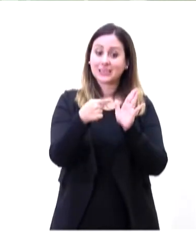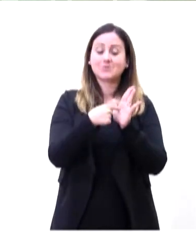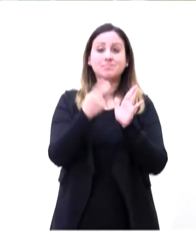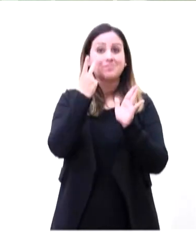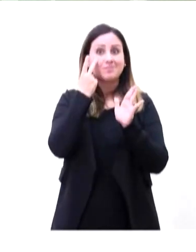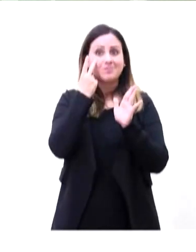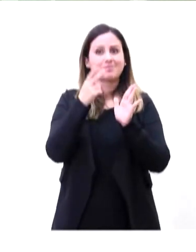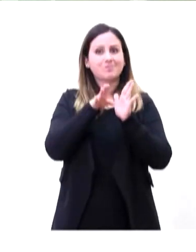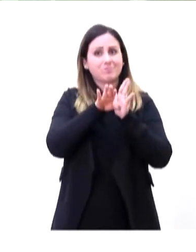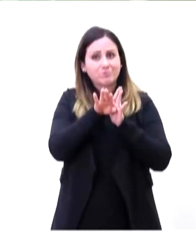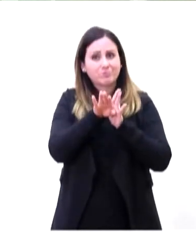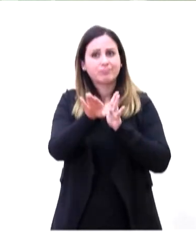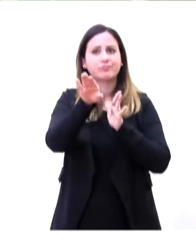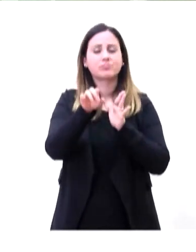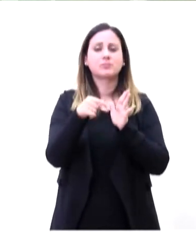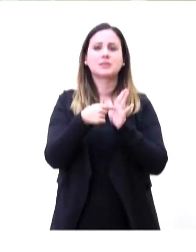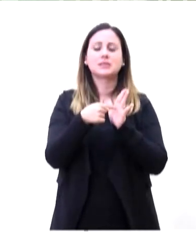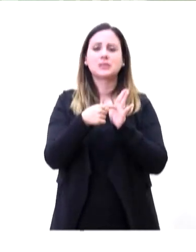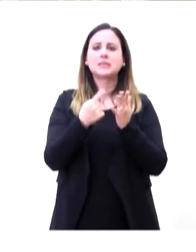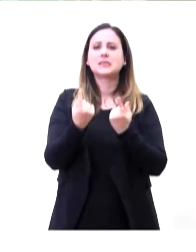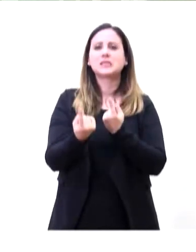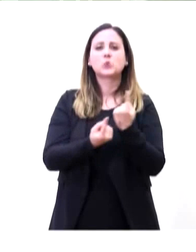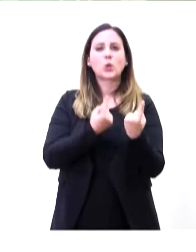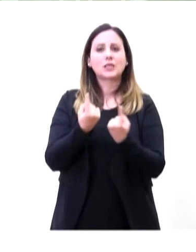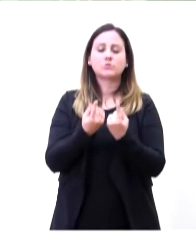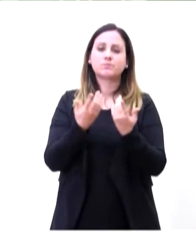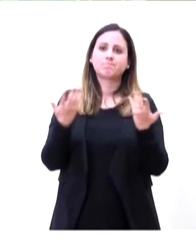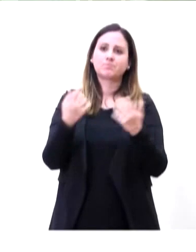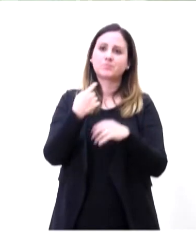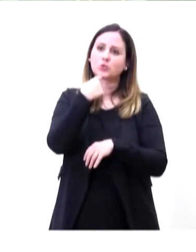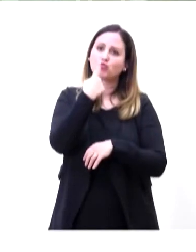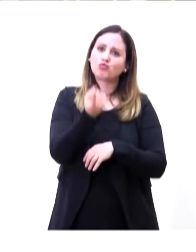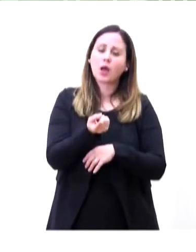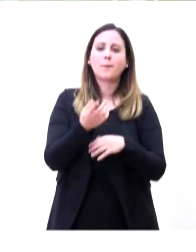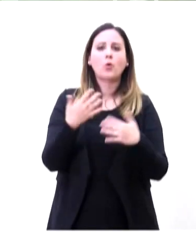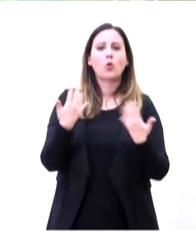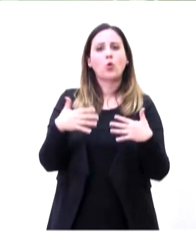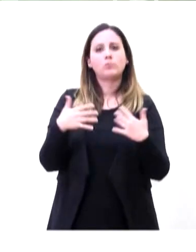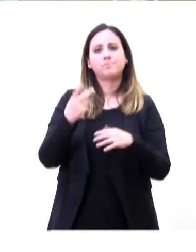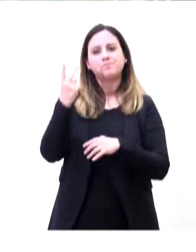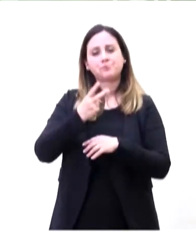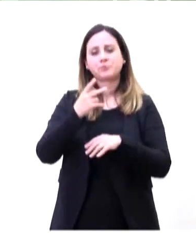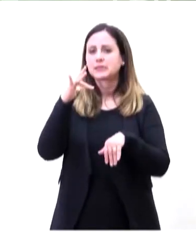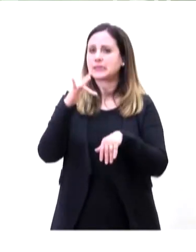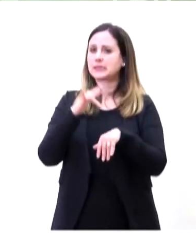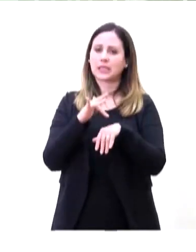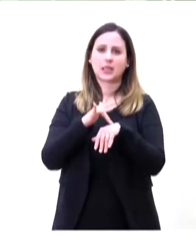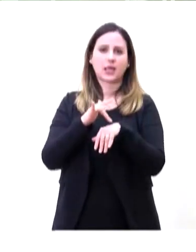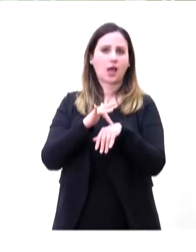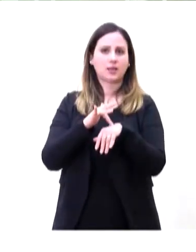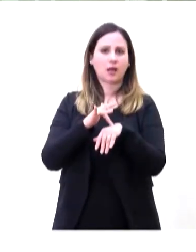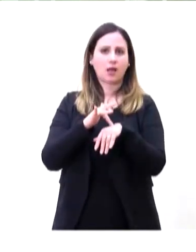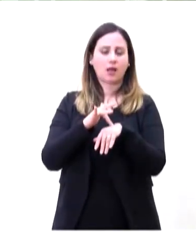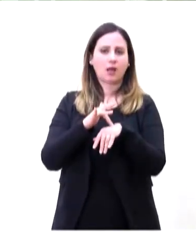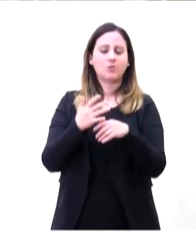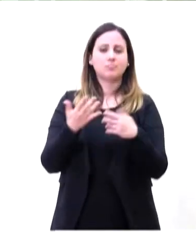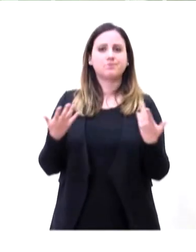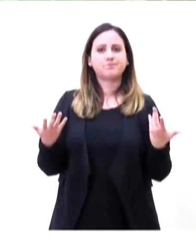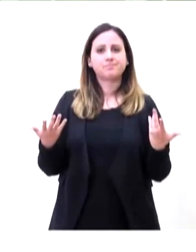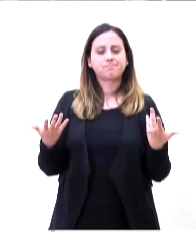Quindi è una situazione, diciamo, molto delicata, in cui c'è sostanzialmente